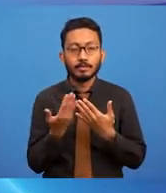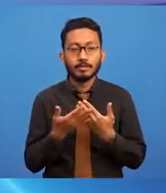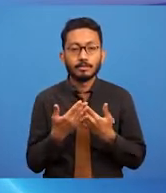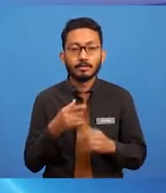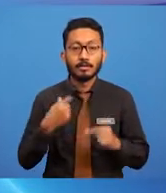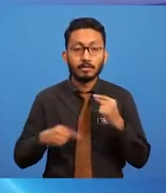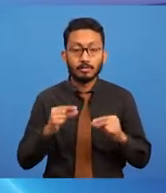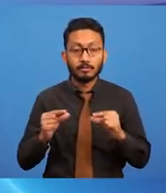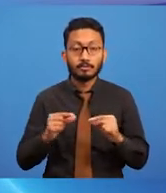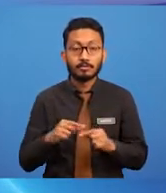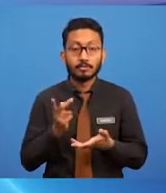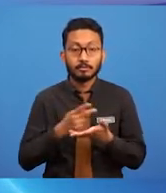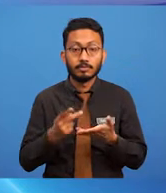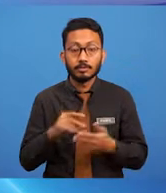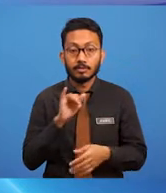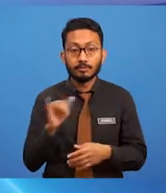pengkaryaannya.